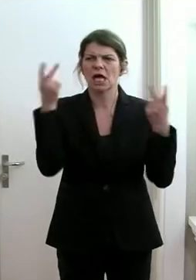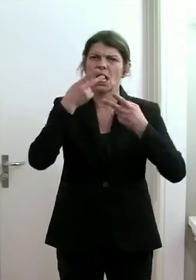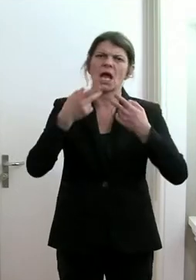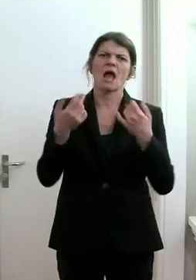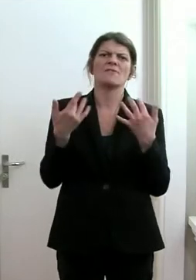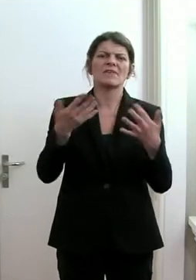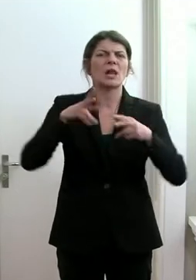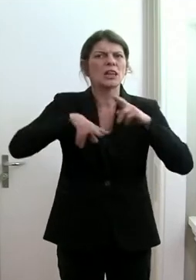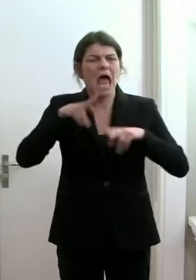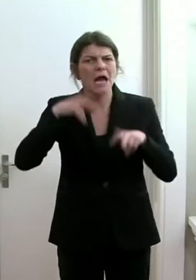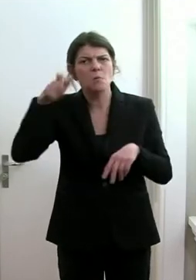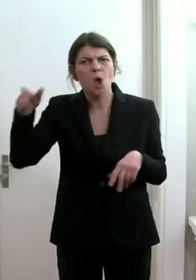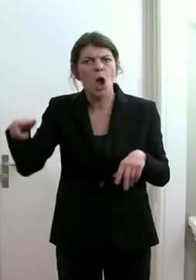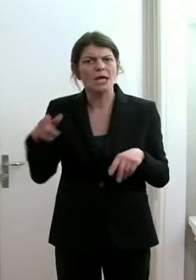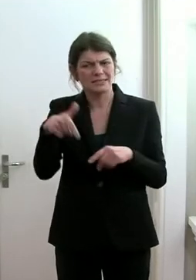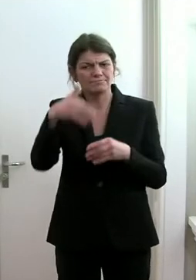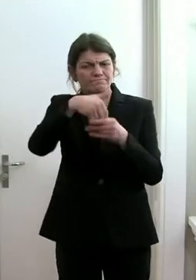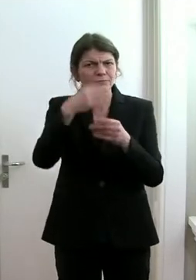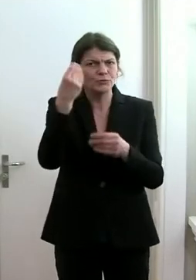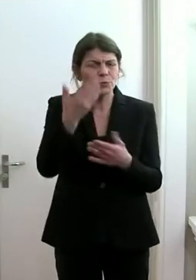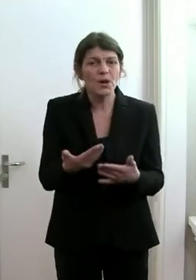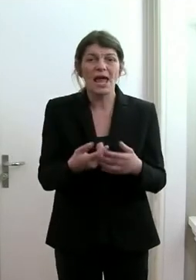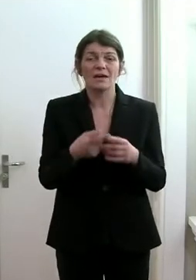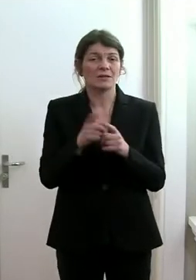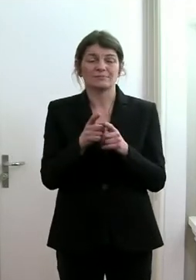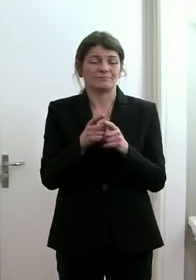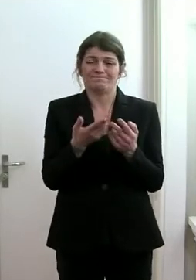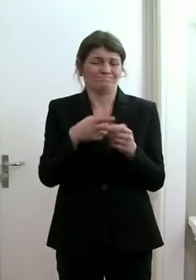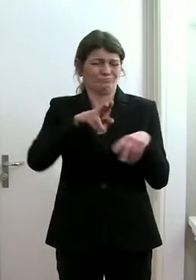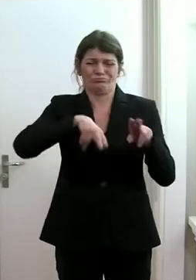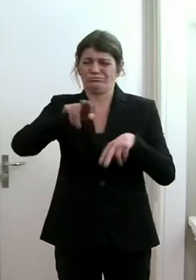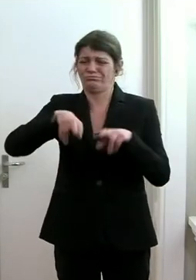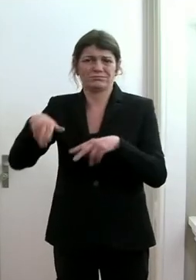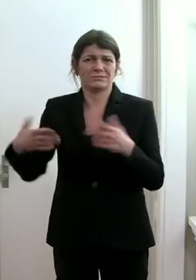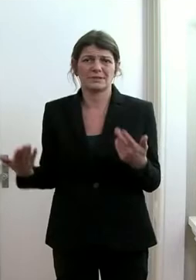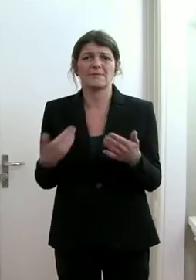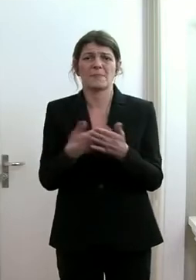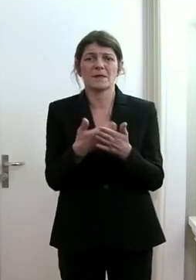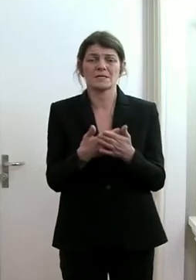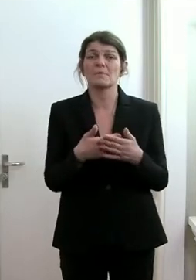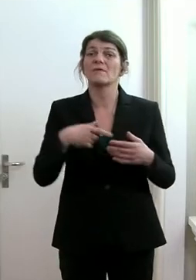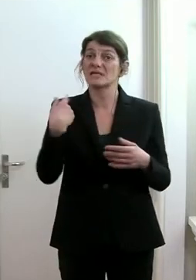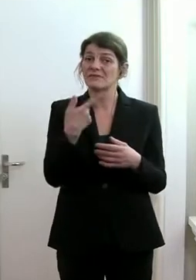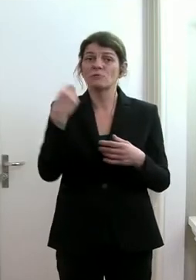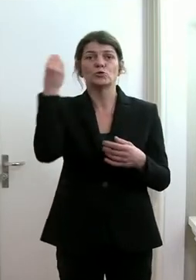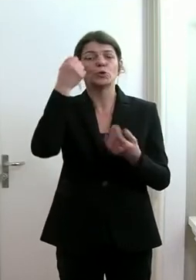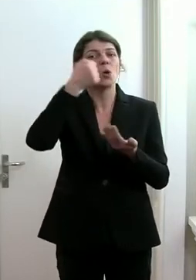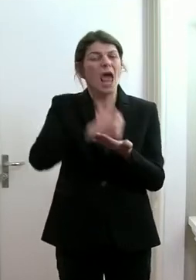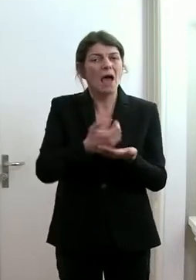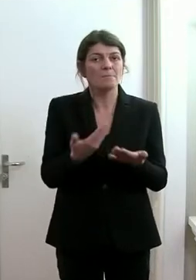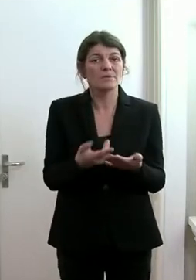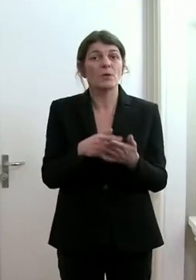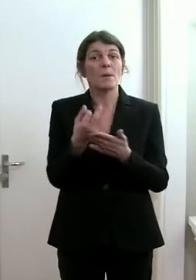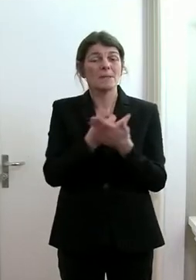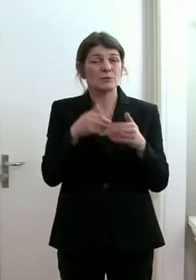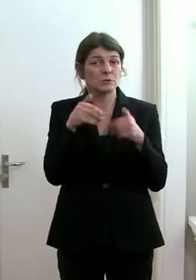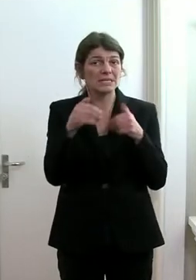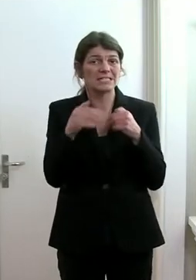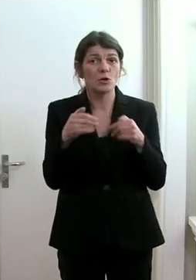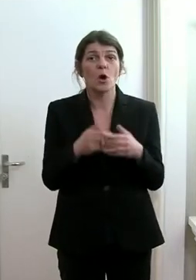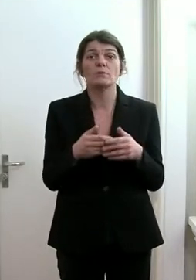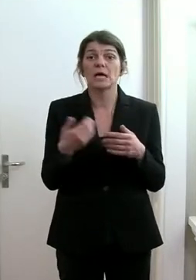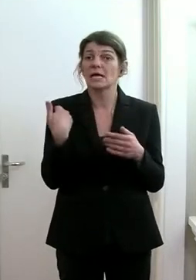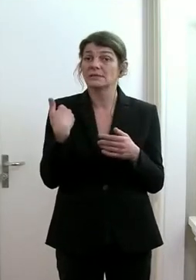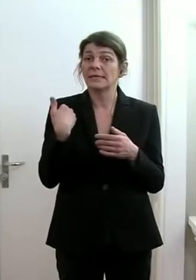viele Therapeuten vor Ort und so weiter gemacht werden. Was wir vom Schulamt und auch das Bildungsministerium unter